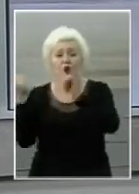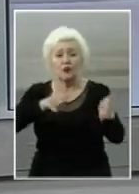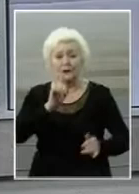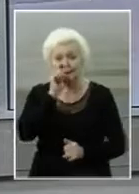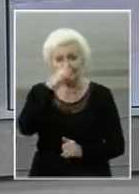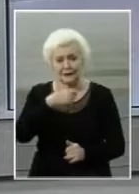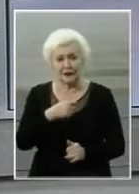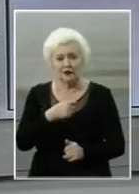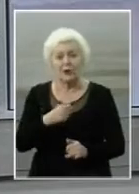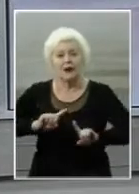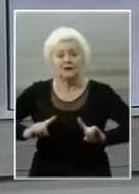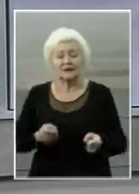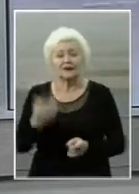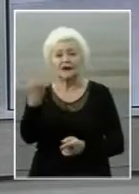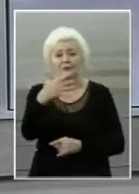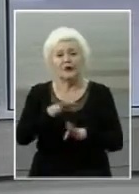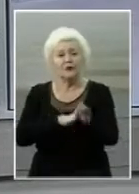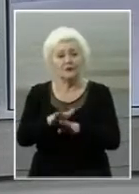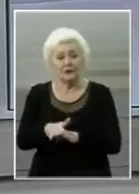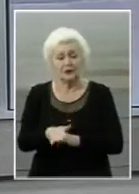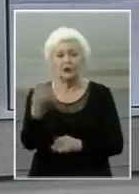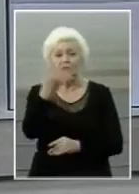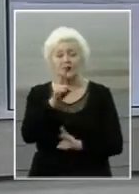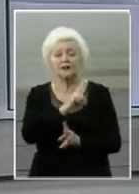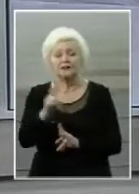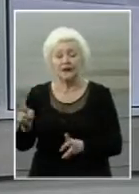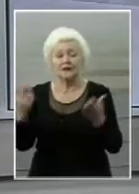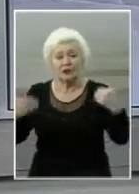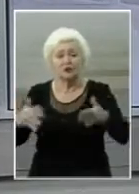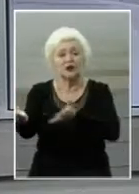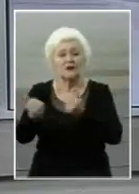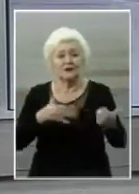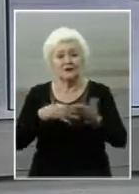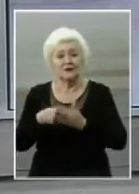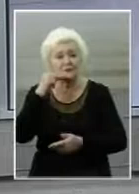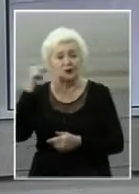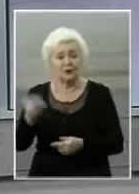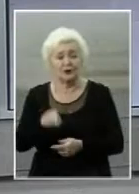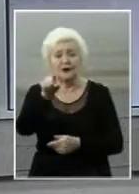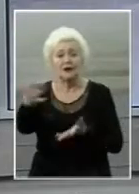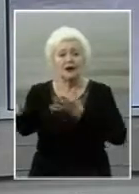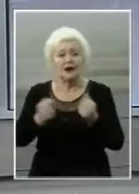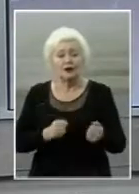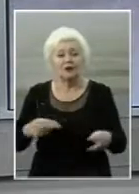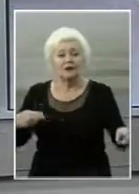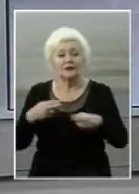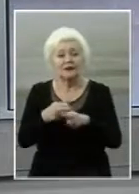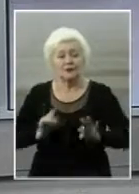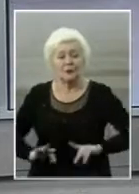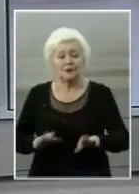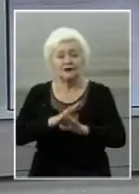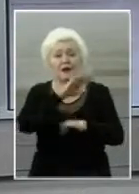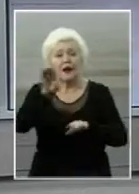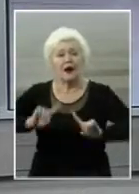кислотою. Затримано п'ятьох виконавців, четверо з яких визнали свою провину. Їм обрано запобіжний захід,